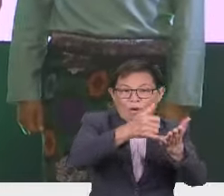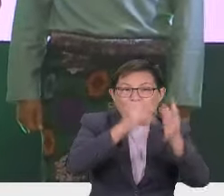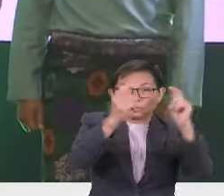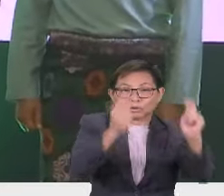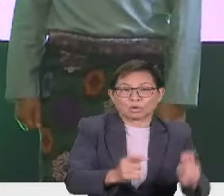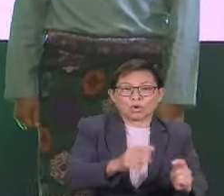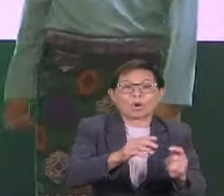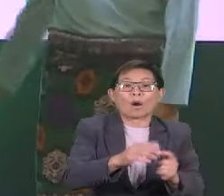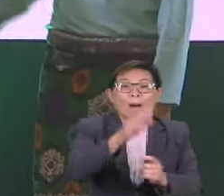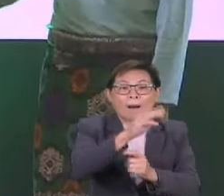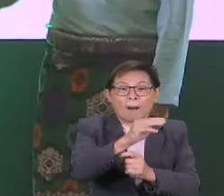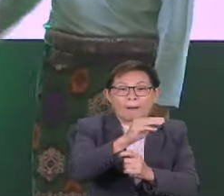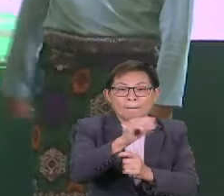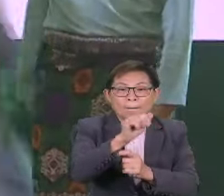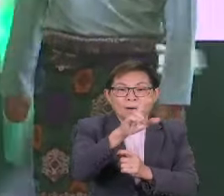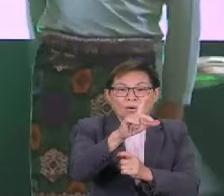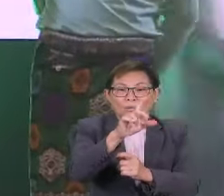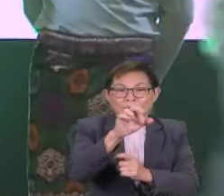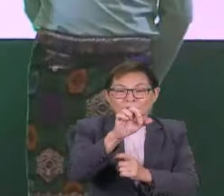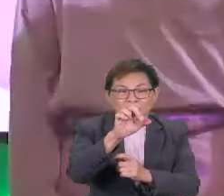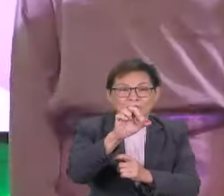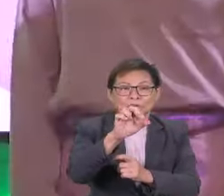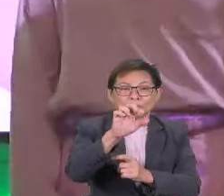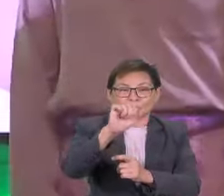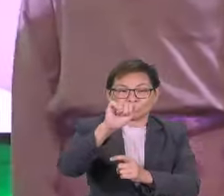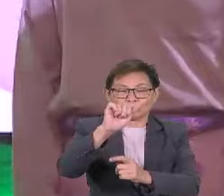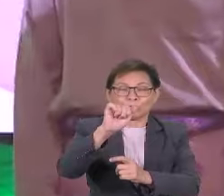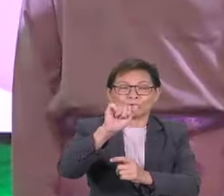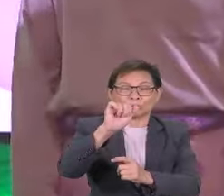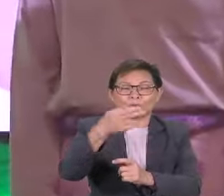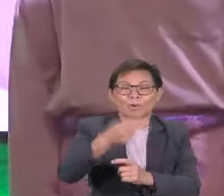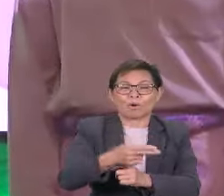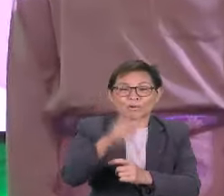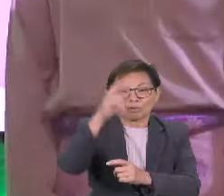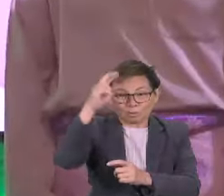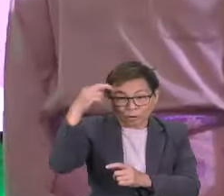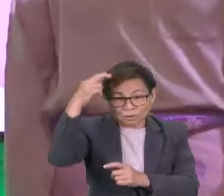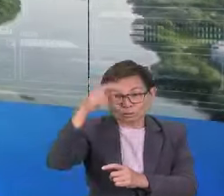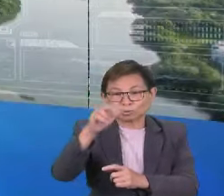Maulidur Rasul, iaitu Haji Murni Haji Lamsari dan Haji Saleh Osman.